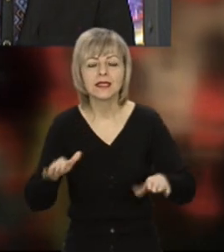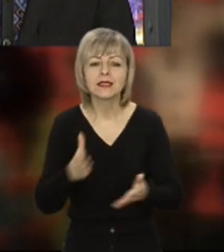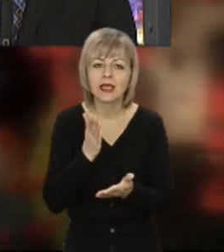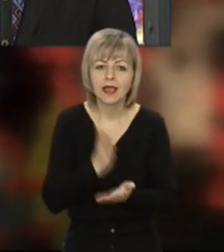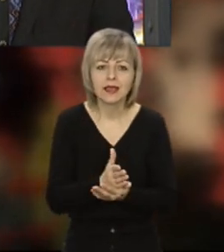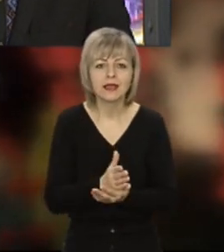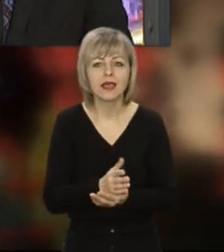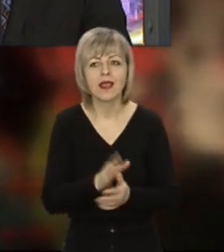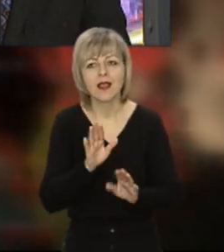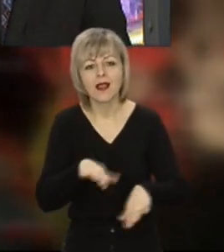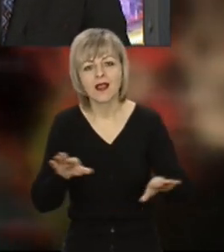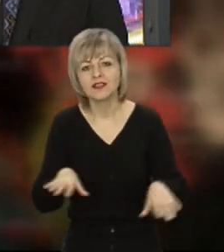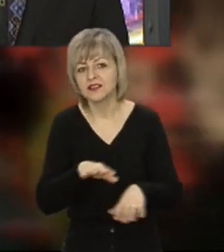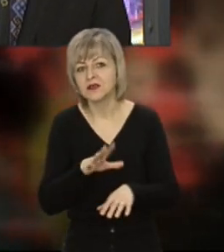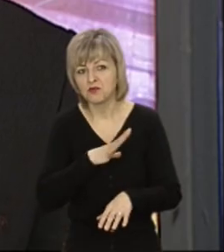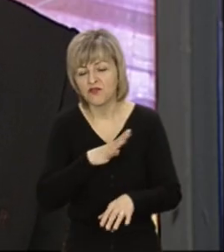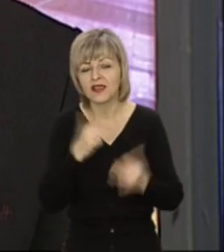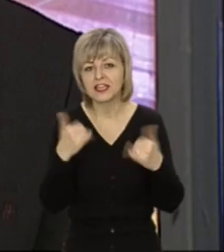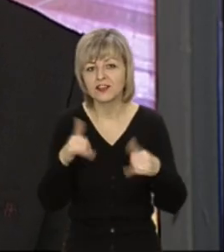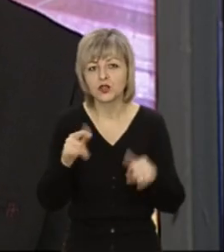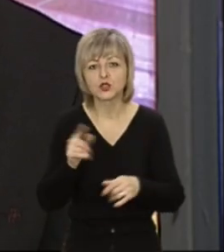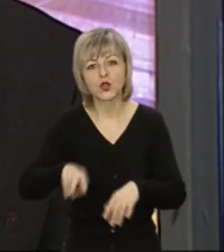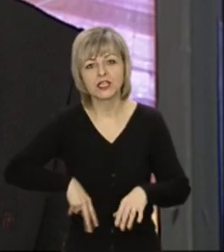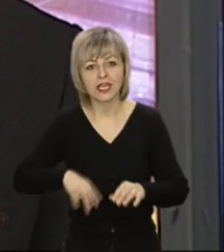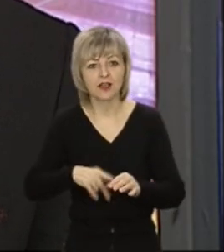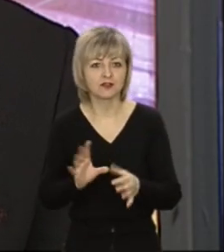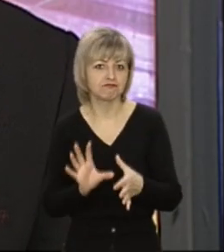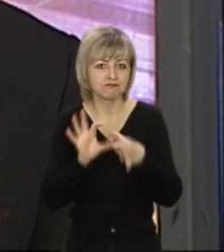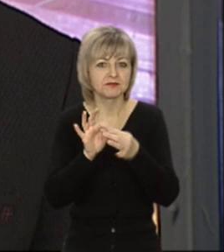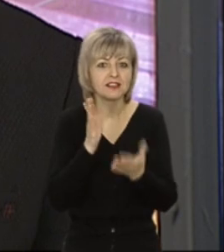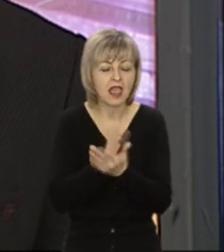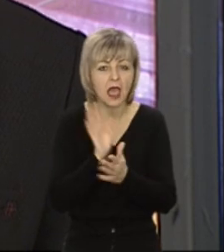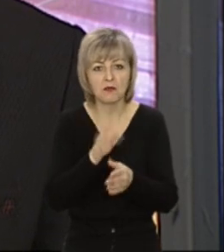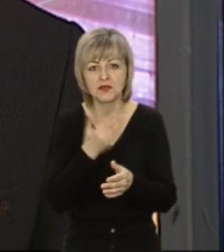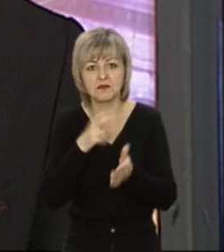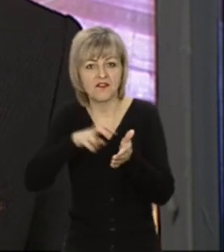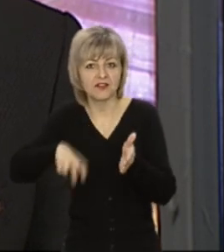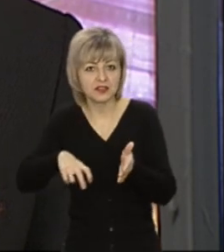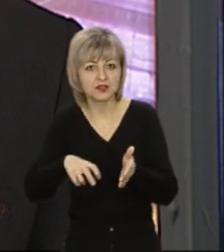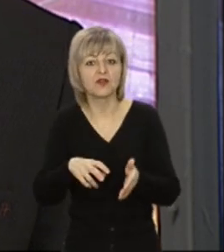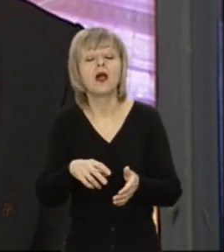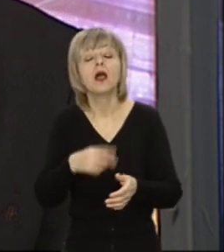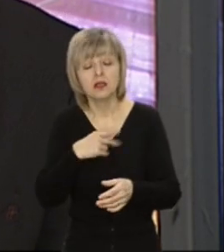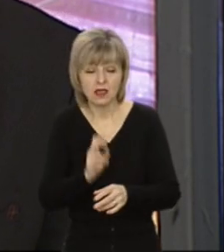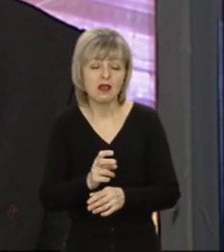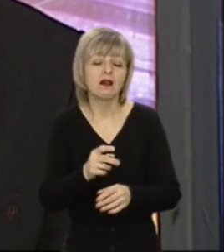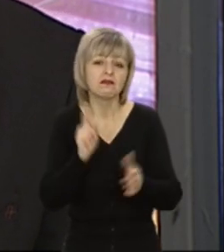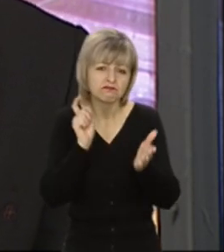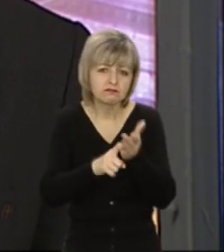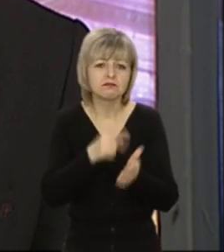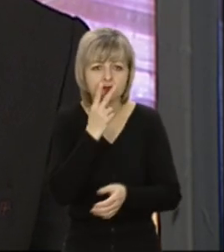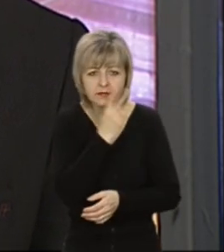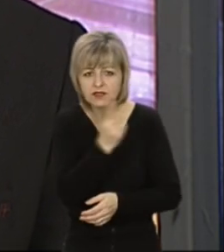діти дивуються, що директор так побув там трішечки і пропав десь, але захожу, дивлюся,